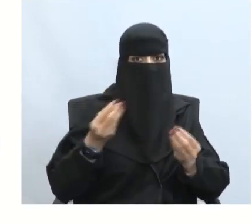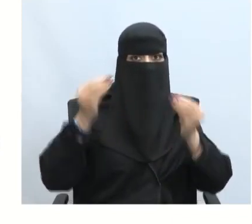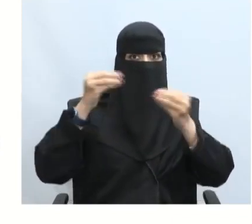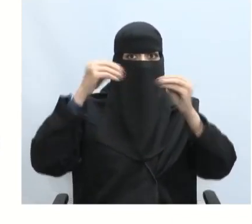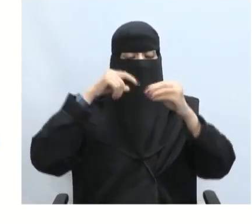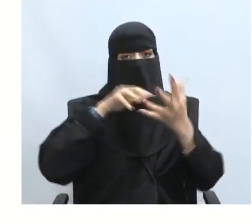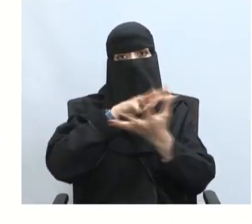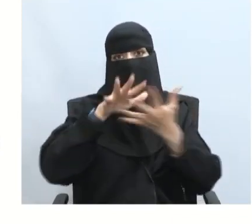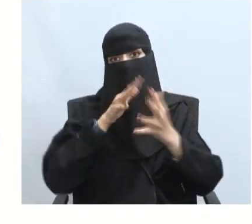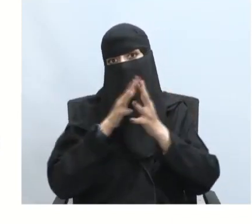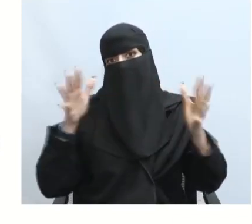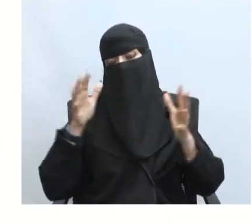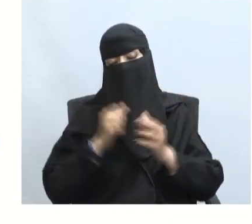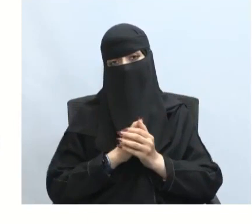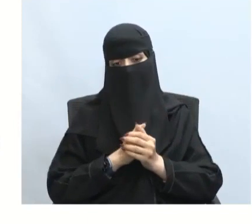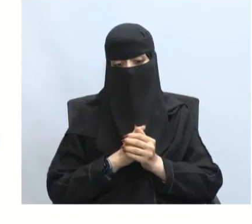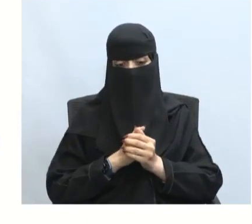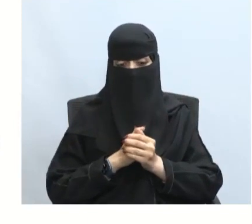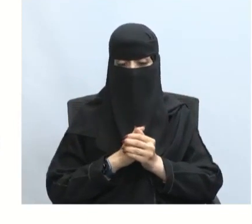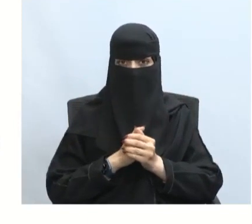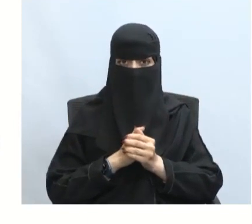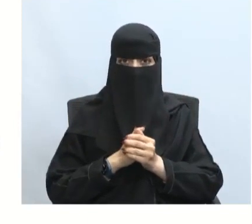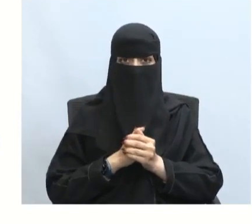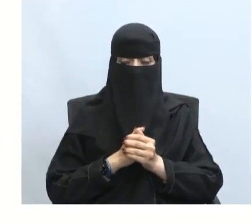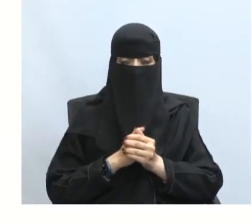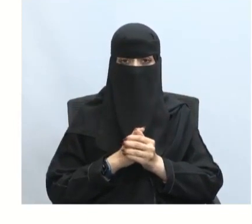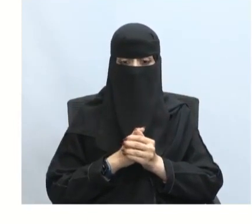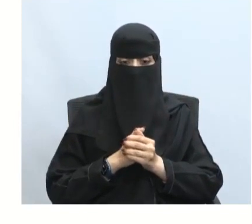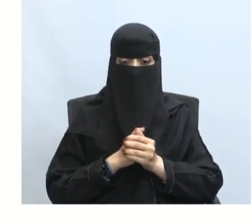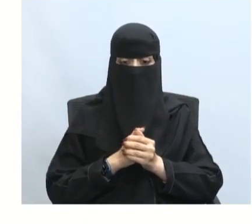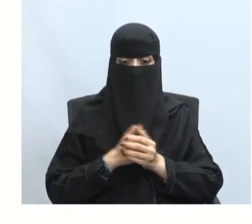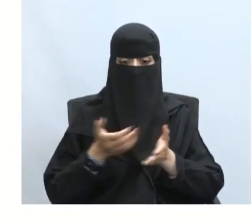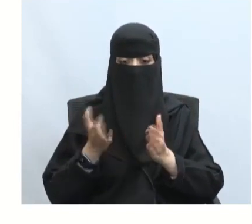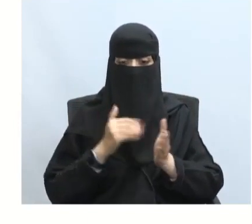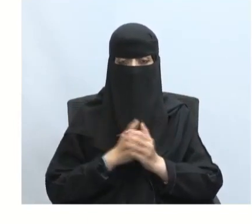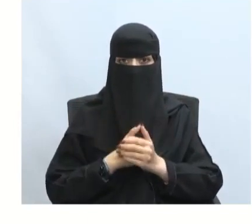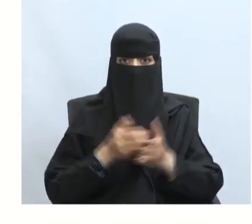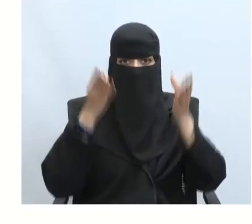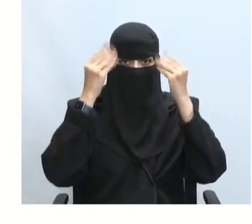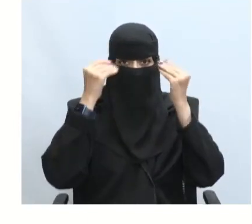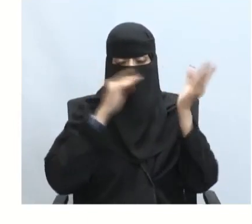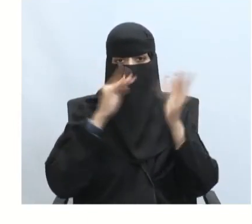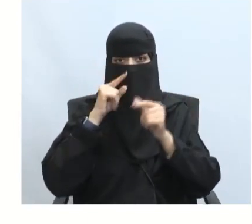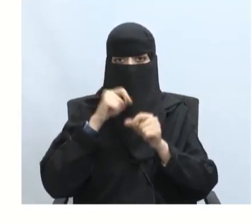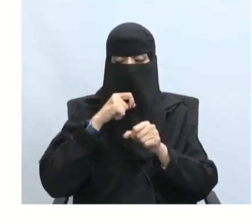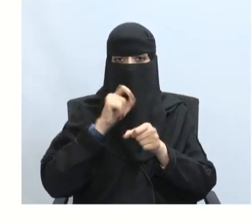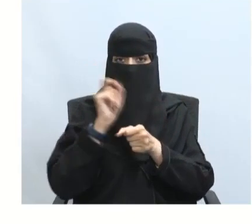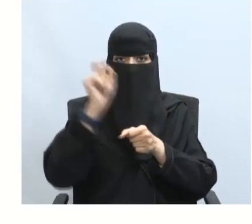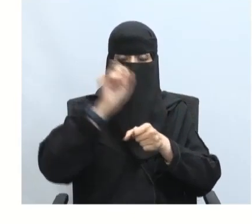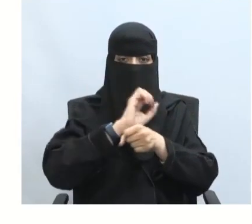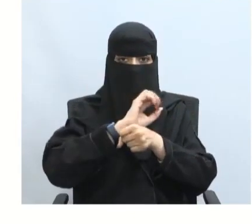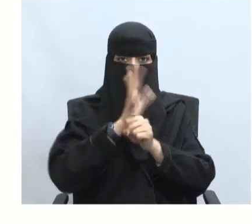إنكارها أو تجاهلها يزيد من تفاقمها إثراء فايروس كورونا